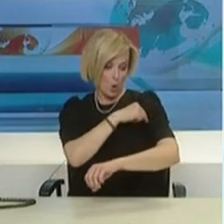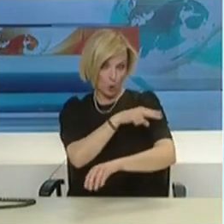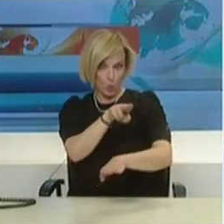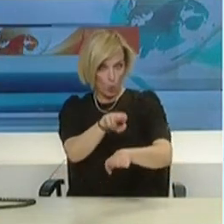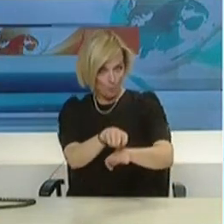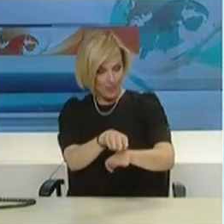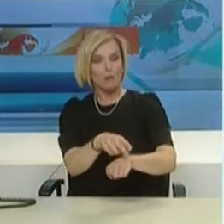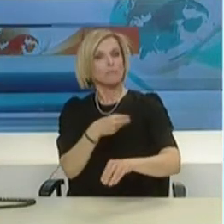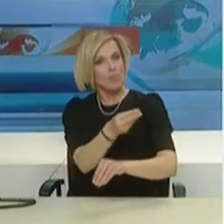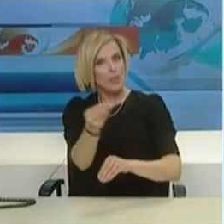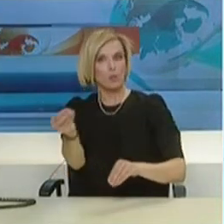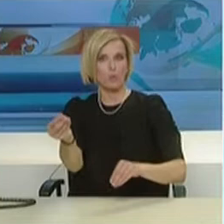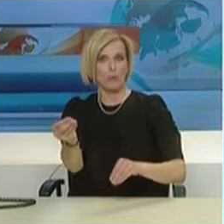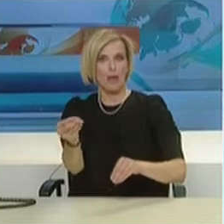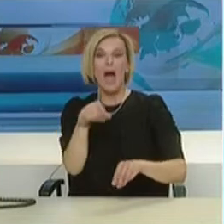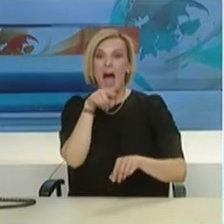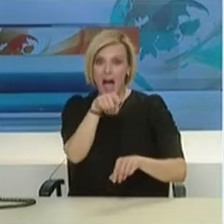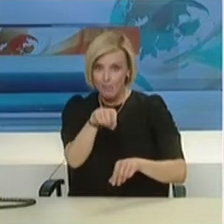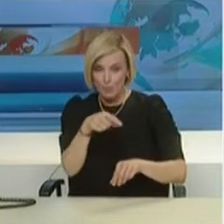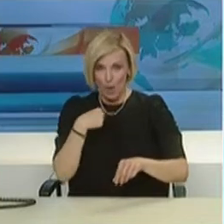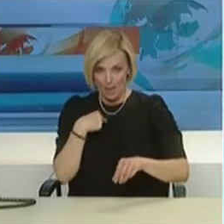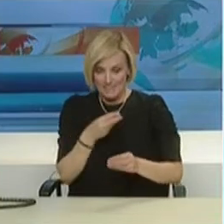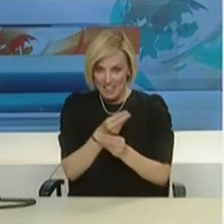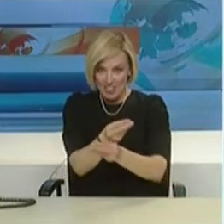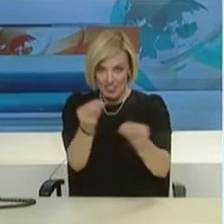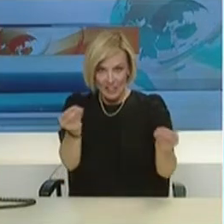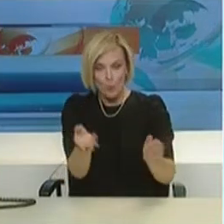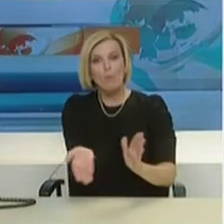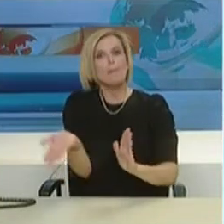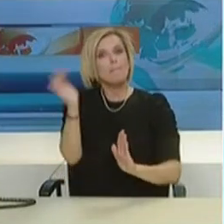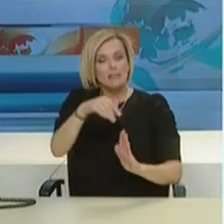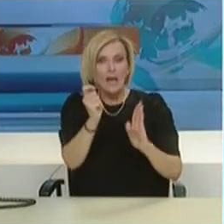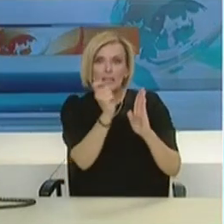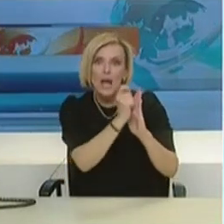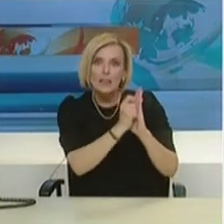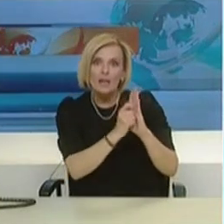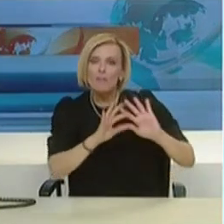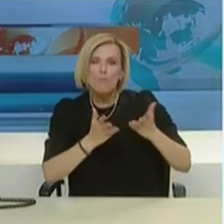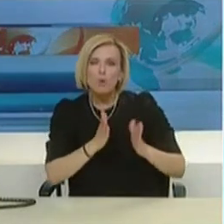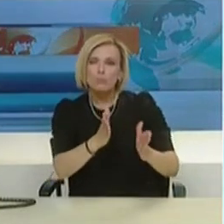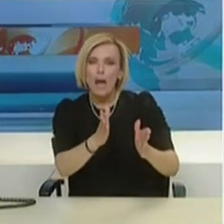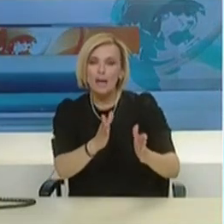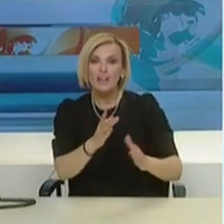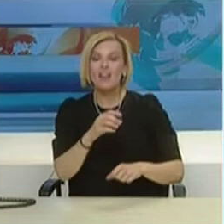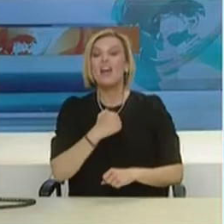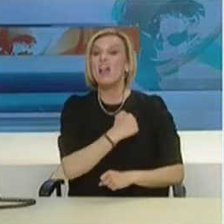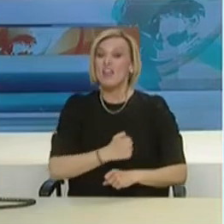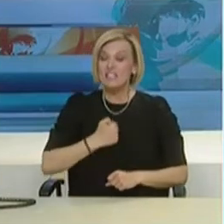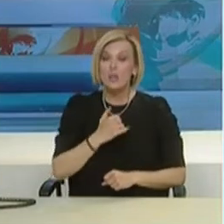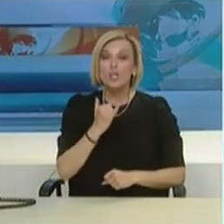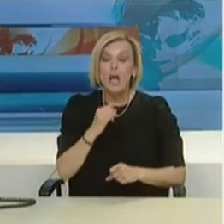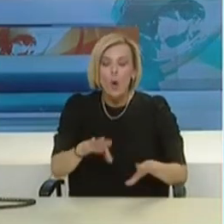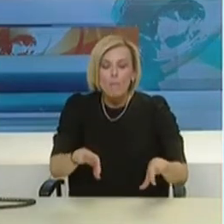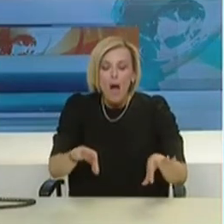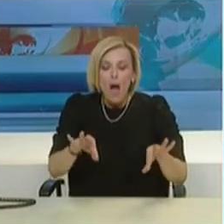παρακολούθηση της υγείας τους. Θα υπάρχει μια καταγραφή εκτεταμένη, μια βάση δεδομένων που θα καταγράφει την πορεία τους. Είμαστε ακόμα στην αρχή. Δεν